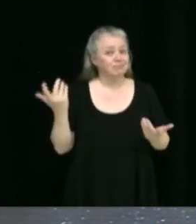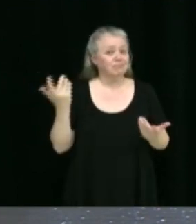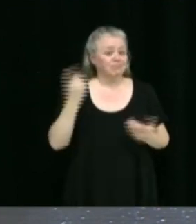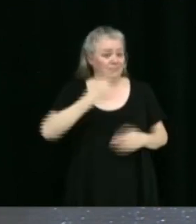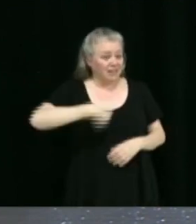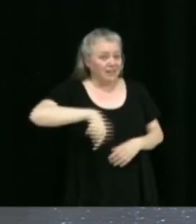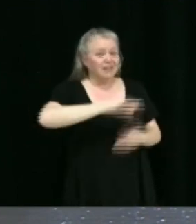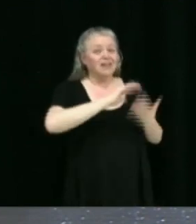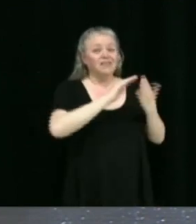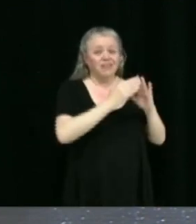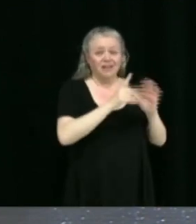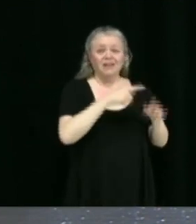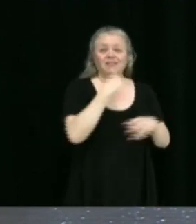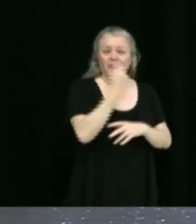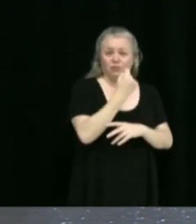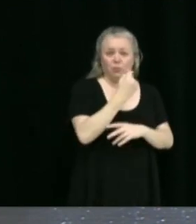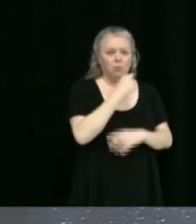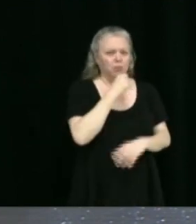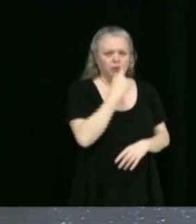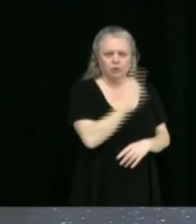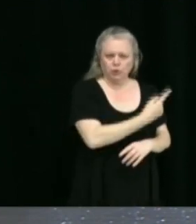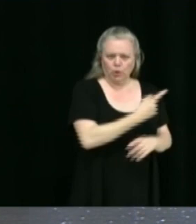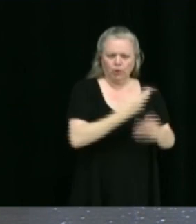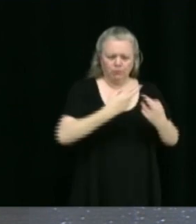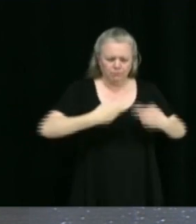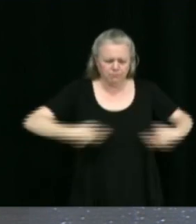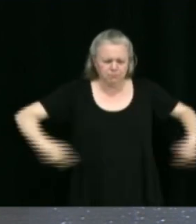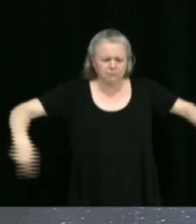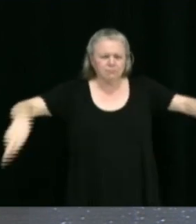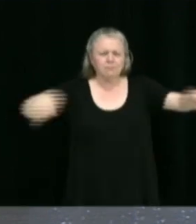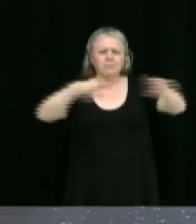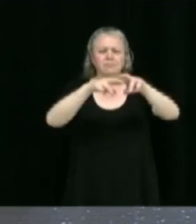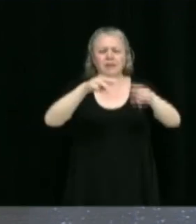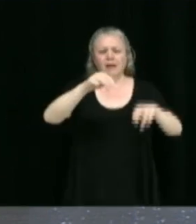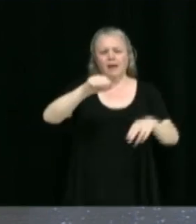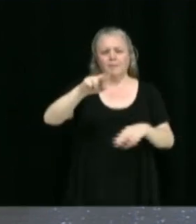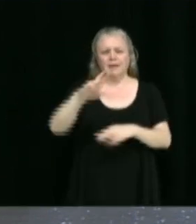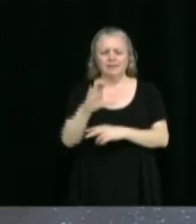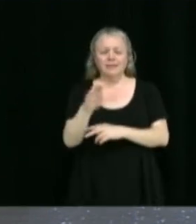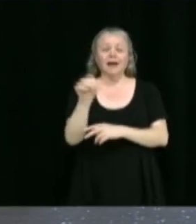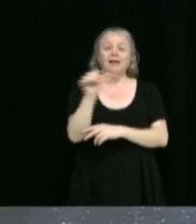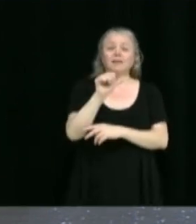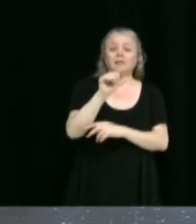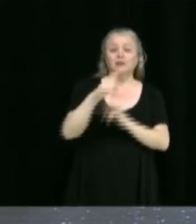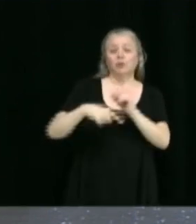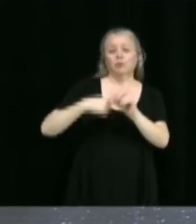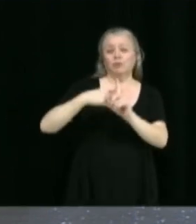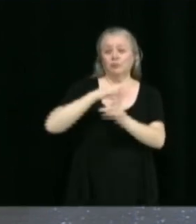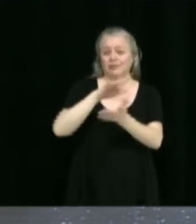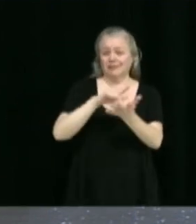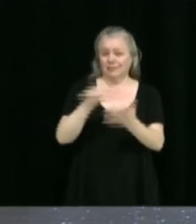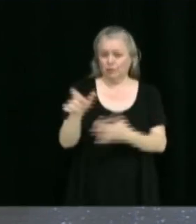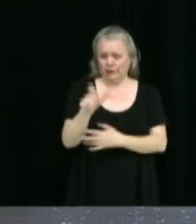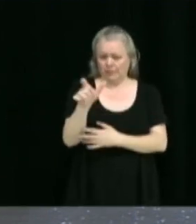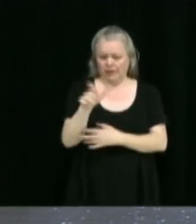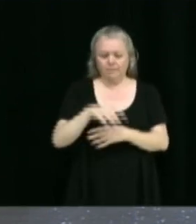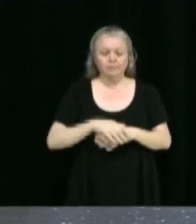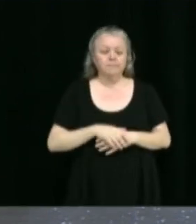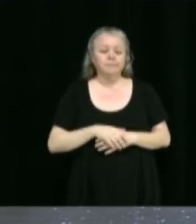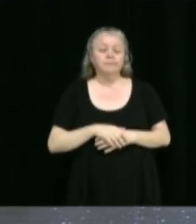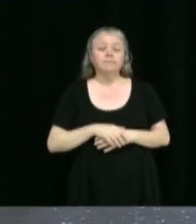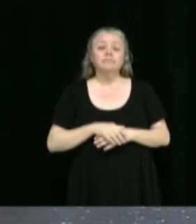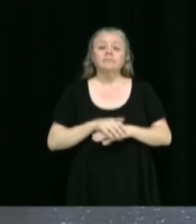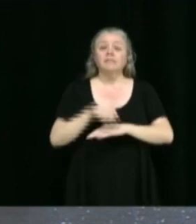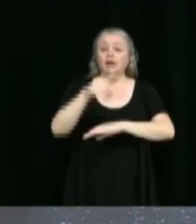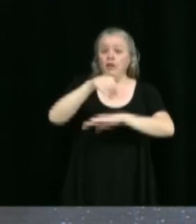toute la région de la MRC d'Artabasca, de même que celle du centre du Québec. Alors, ce soir, on a quand même plusieurs points à l'ordre du